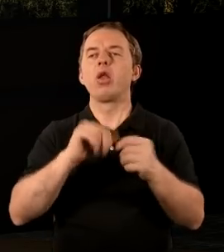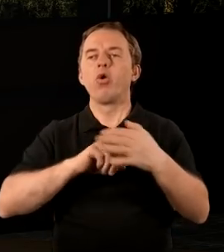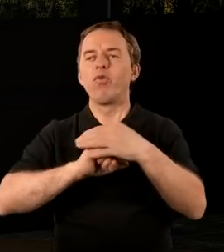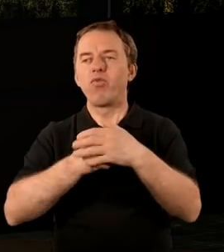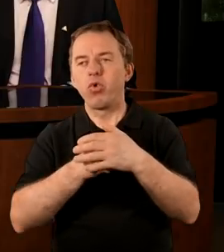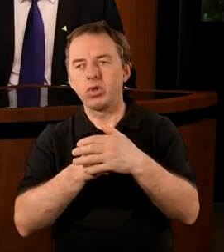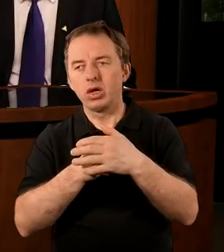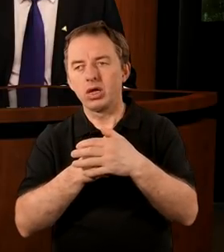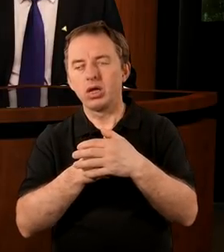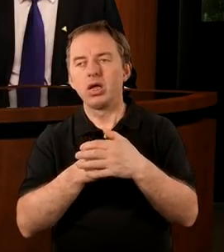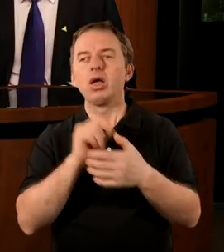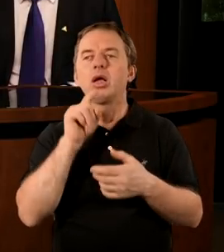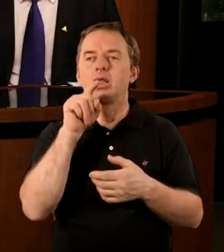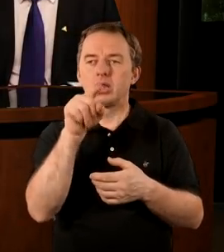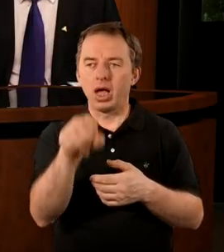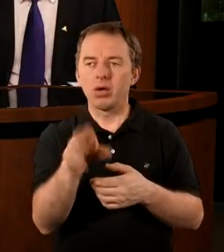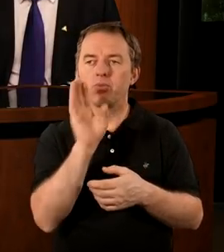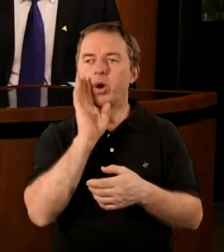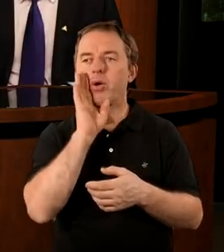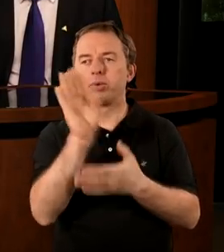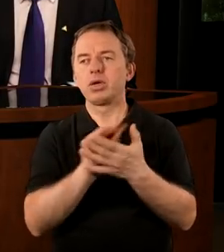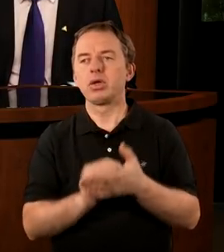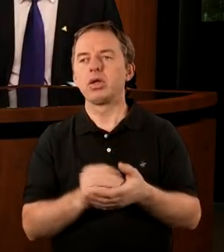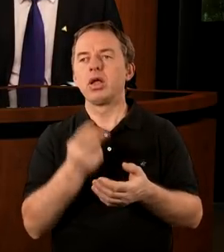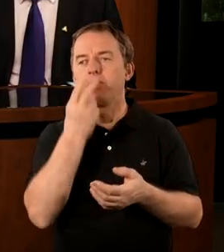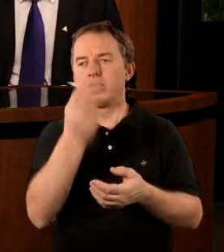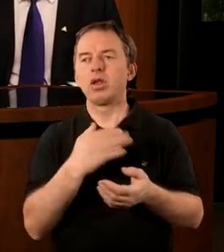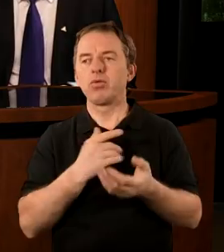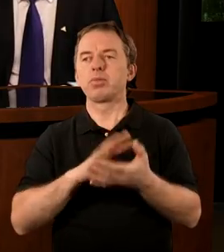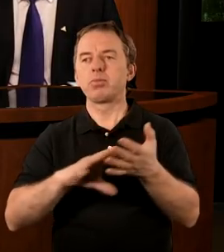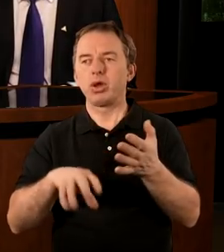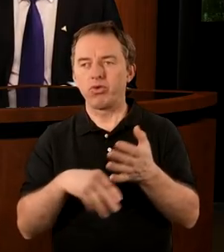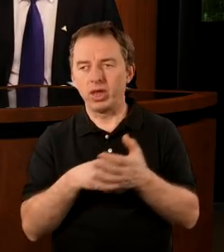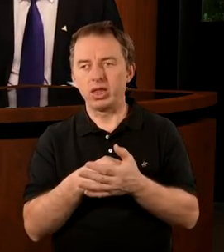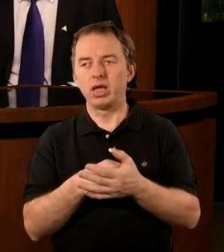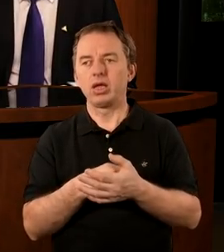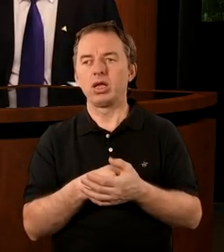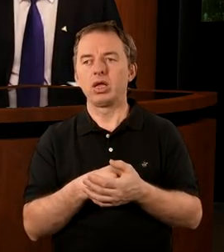wód. Takie opisy podobne już znajdujemy w Biblii